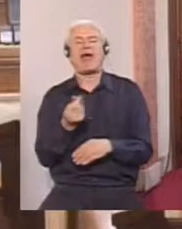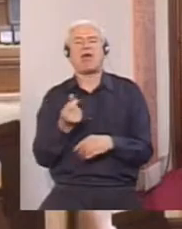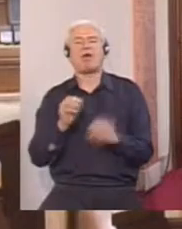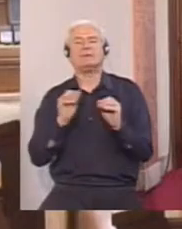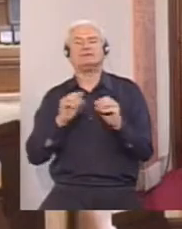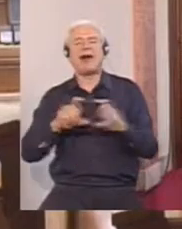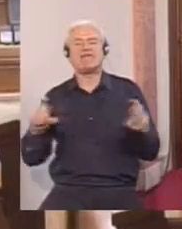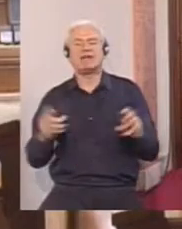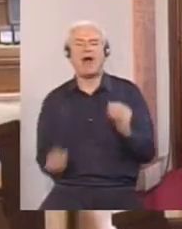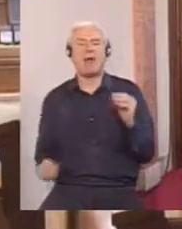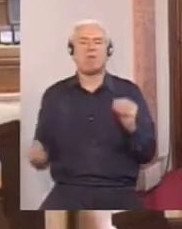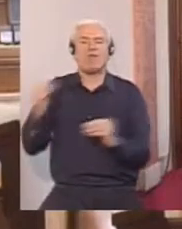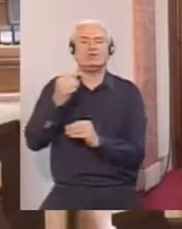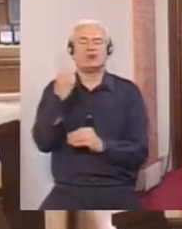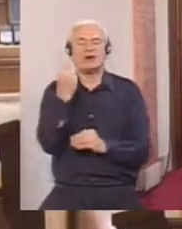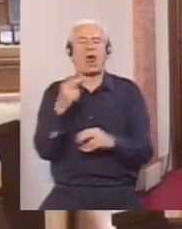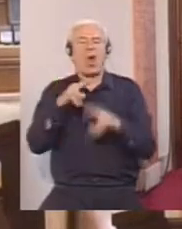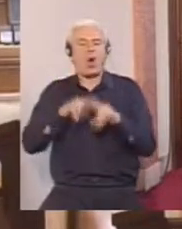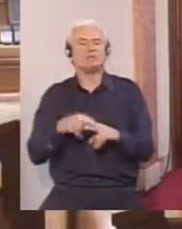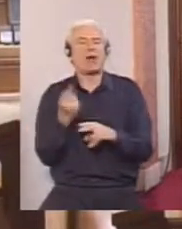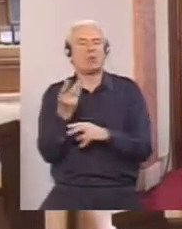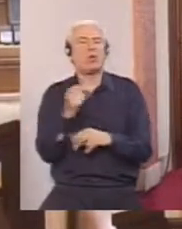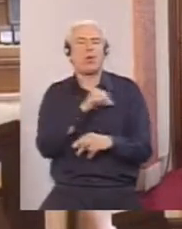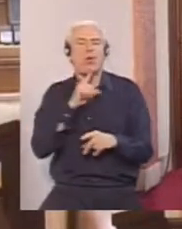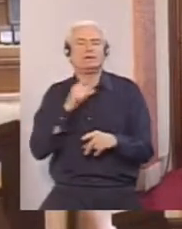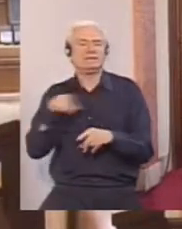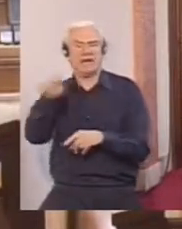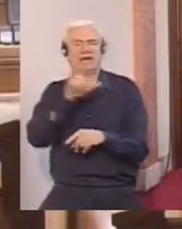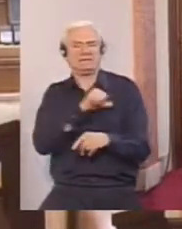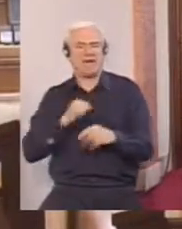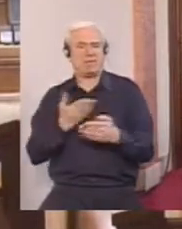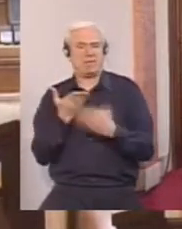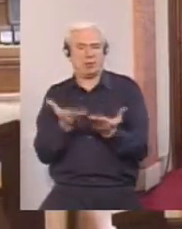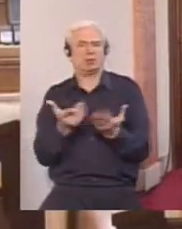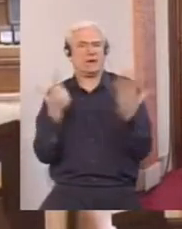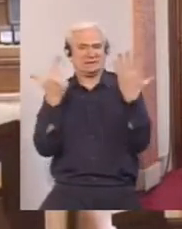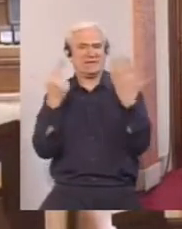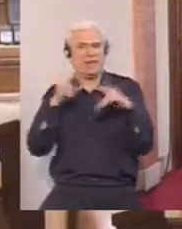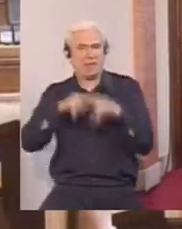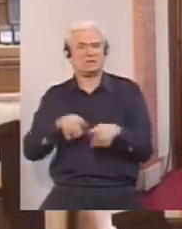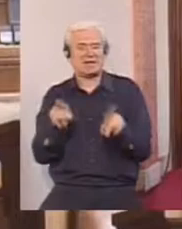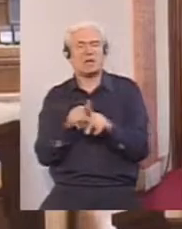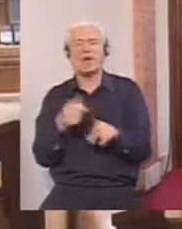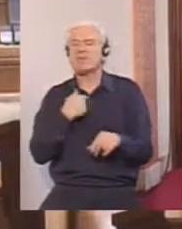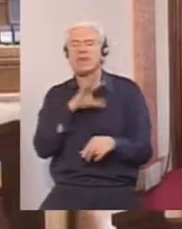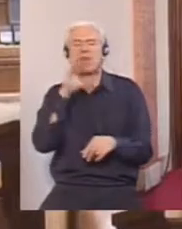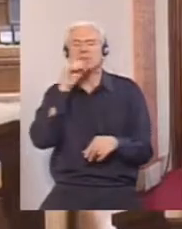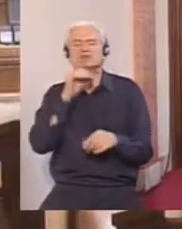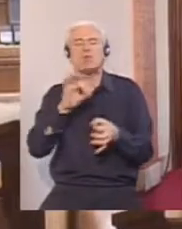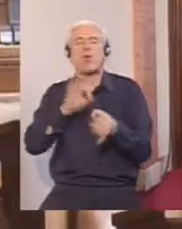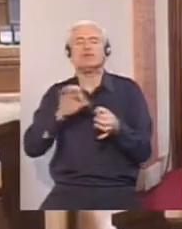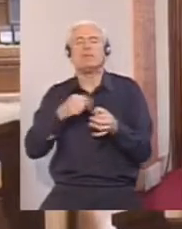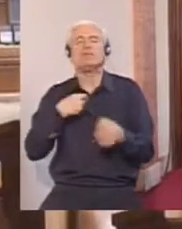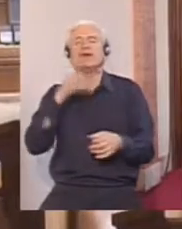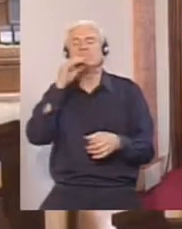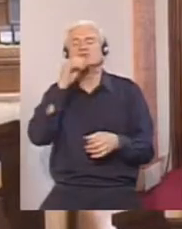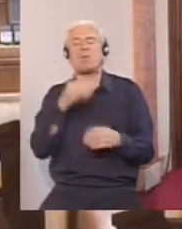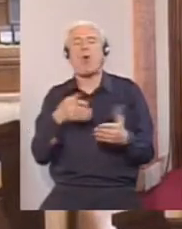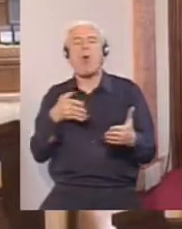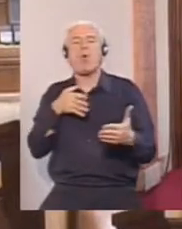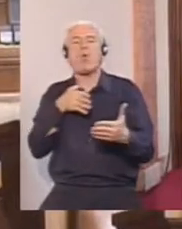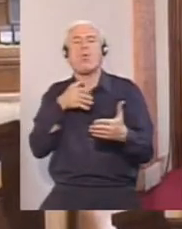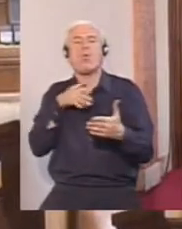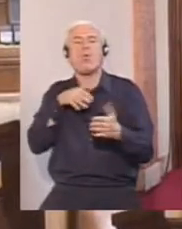poveća za jedan, ostajući na broju koju ste sami predložili. Dakle, ne pričamo mi o uštedama. Mi pričamo o